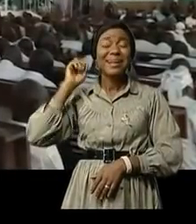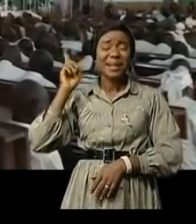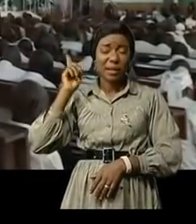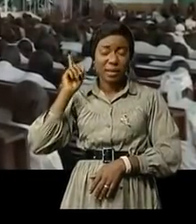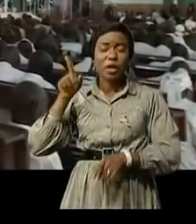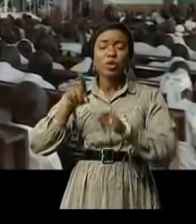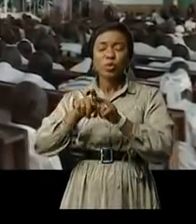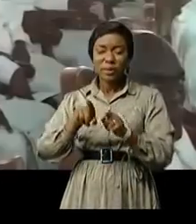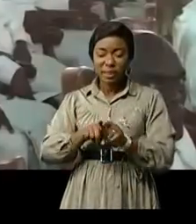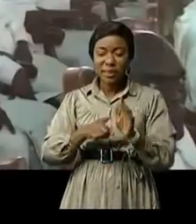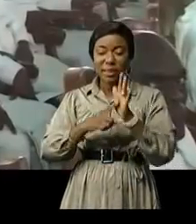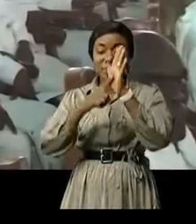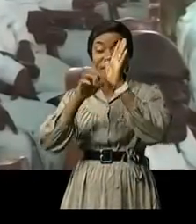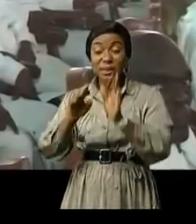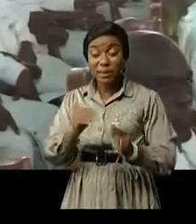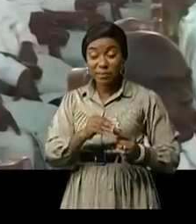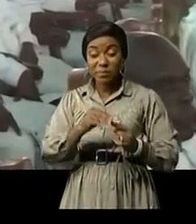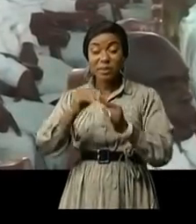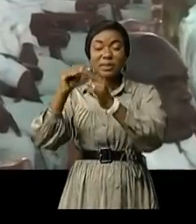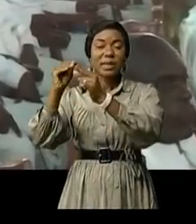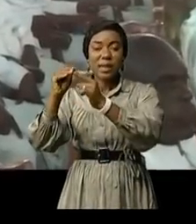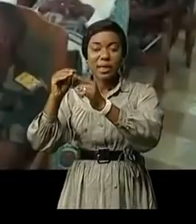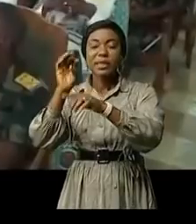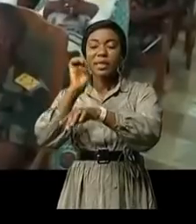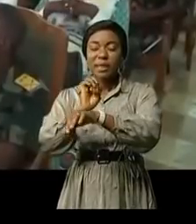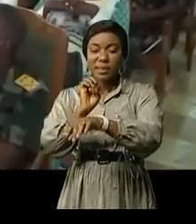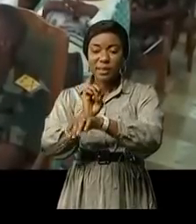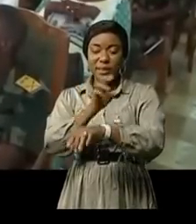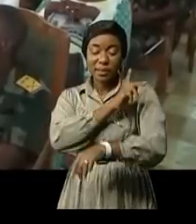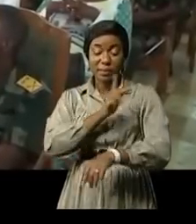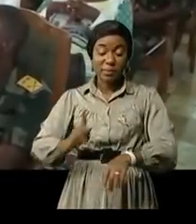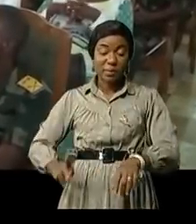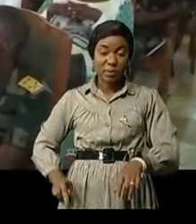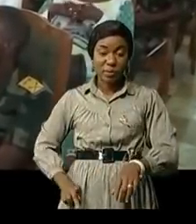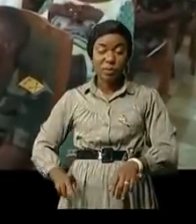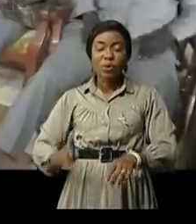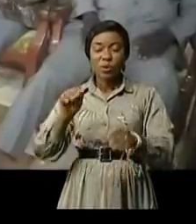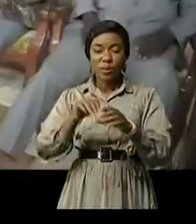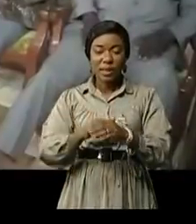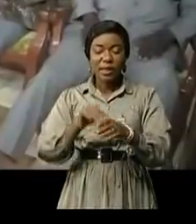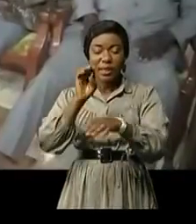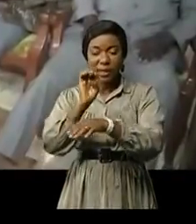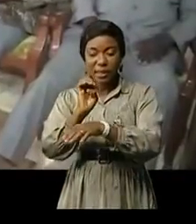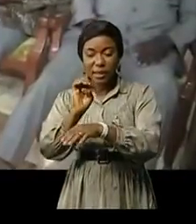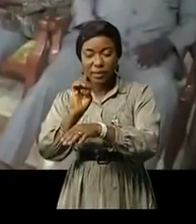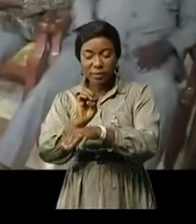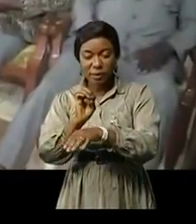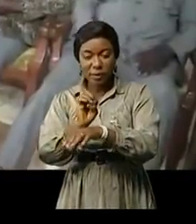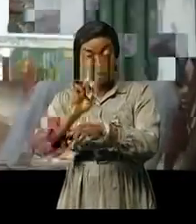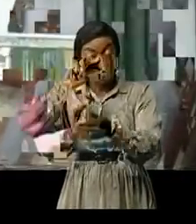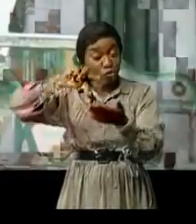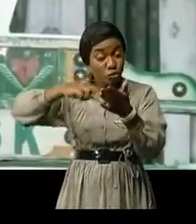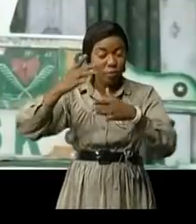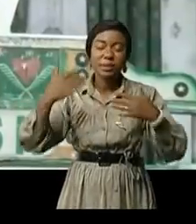légal Kimbangu Kiangani ont vécu le mardi 12 octobre 2021 en Kamba Nouvelle-Jérosalem Ce double événement a été marqué par la